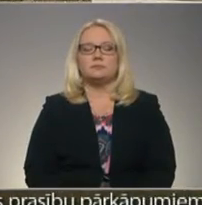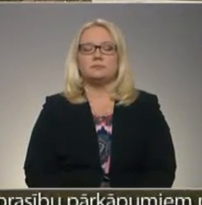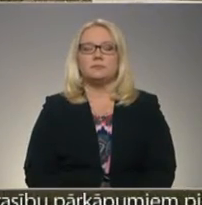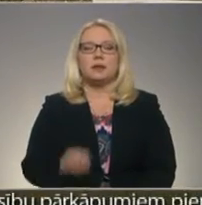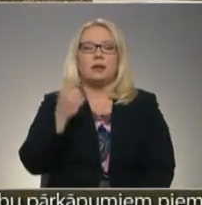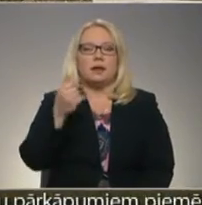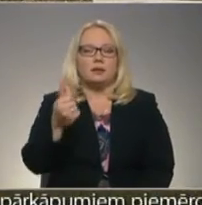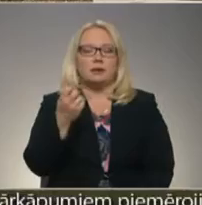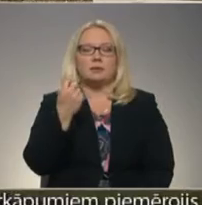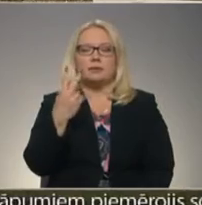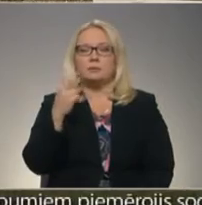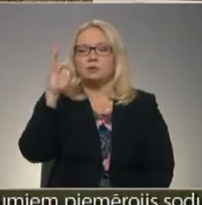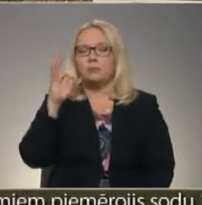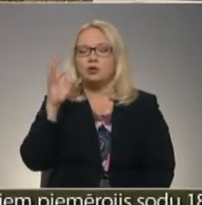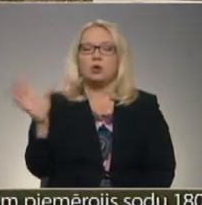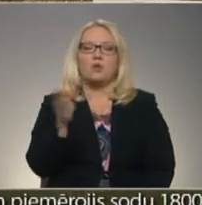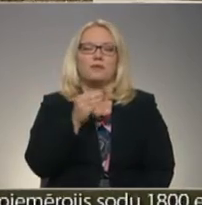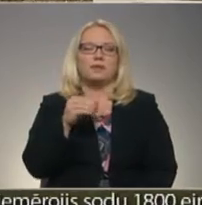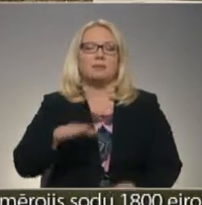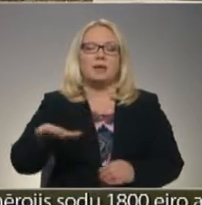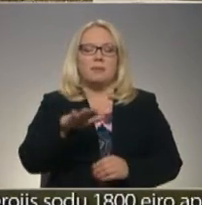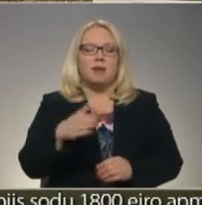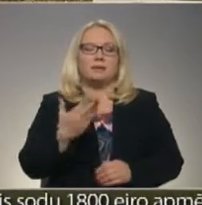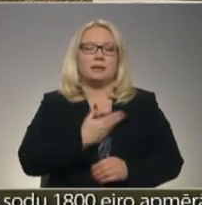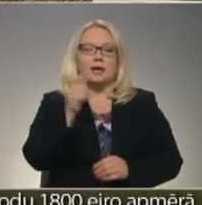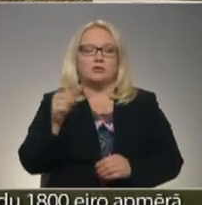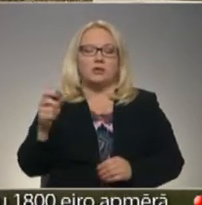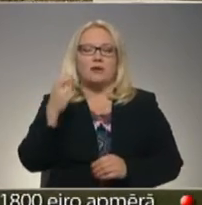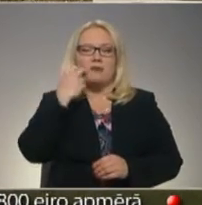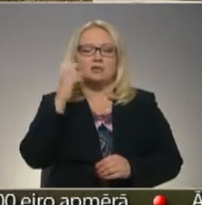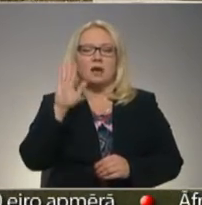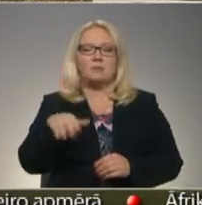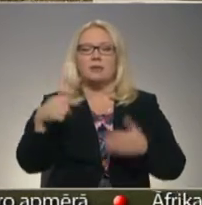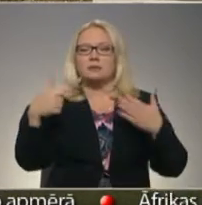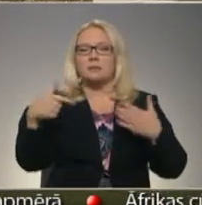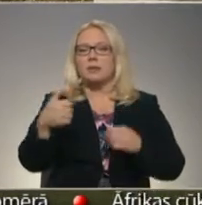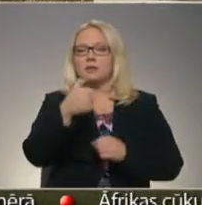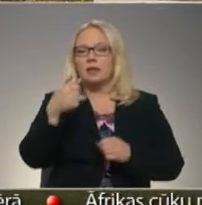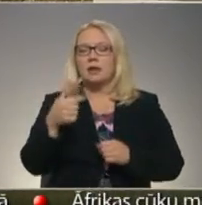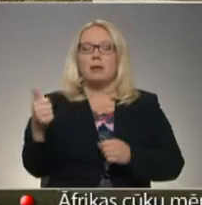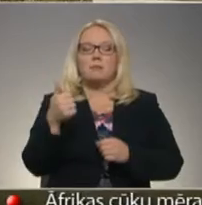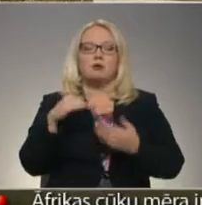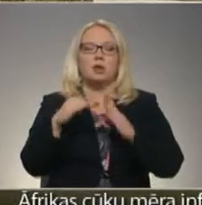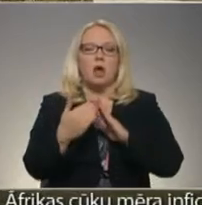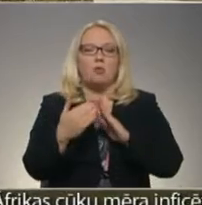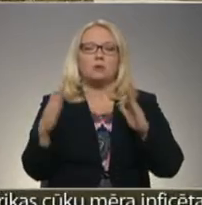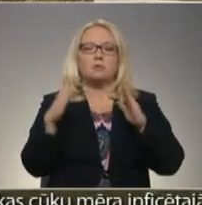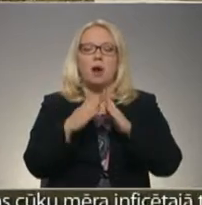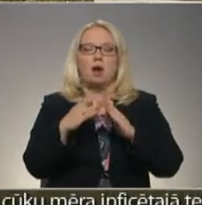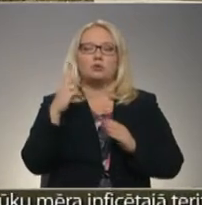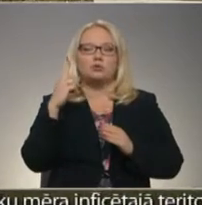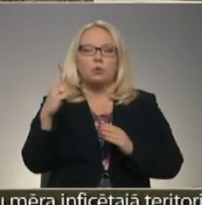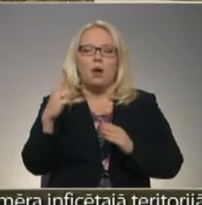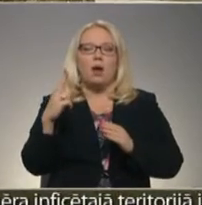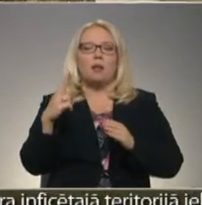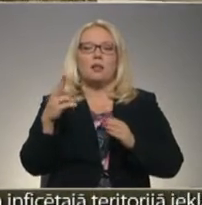Gandrīz 13% no visiem Zemgās eģiona iedzīvotājiem ir vecāki par 70 gadiem, kam īpaši laukos mājas sūli veikt ar